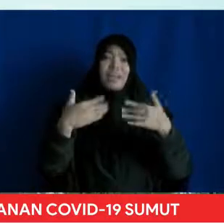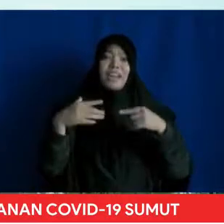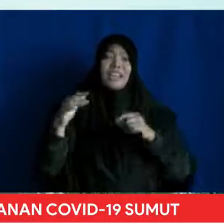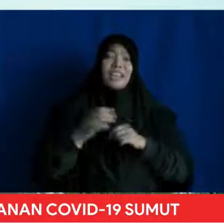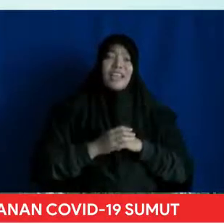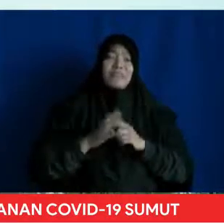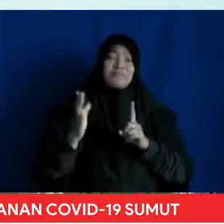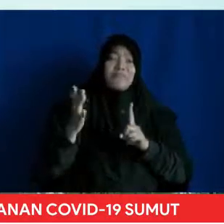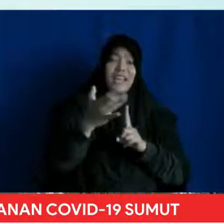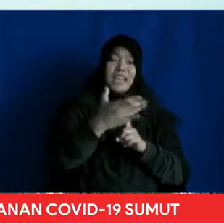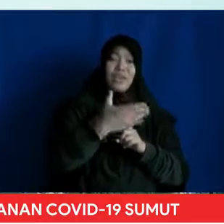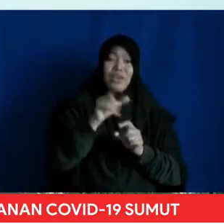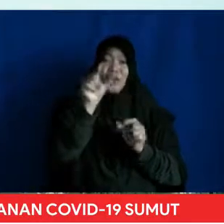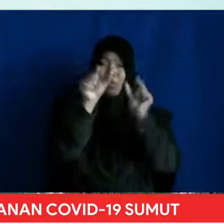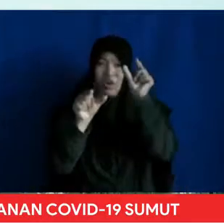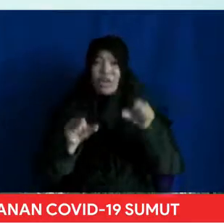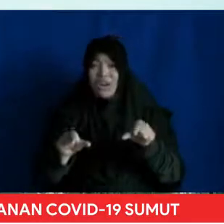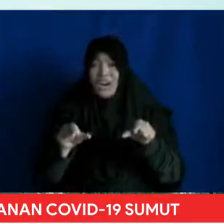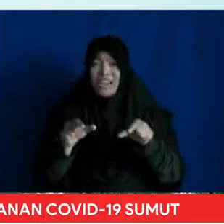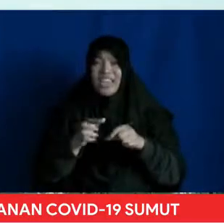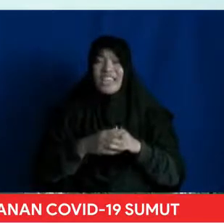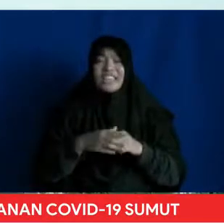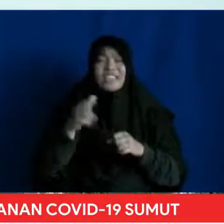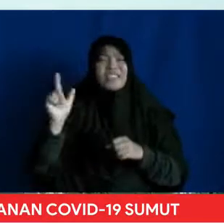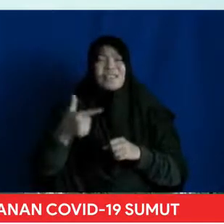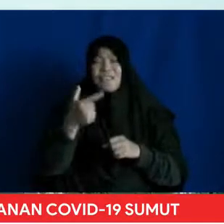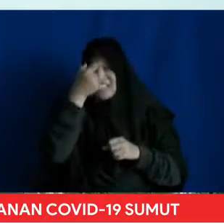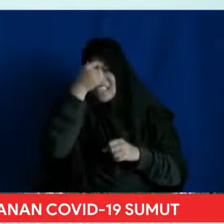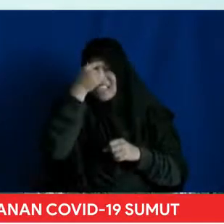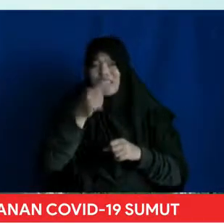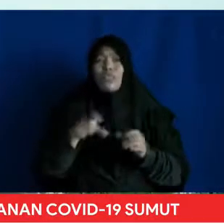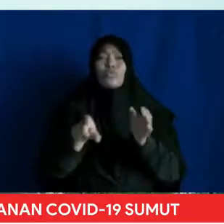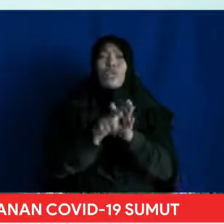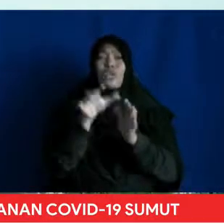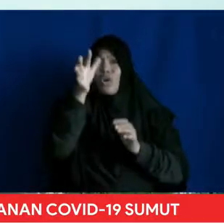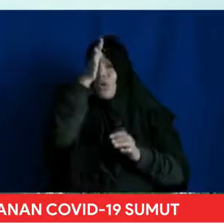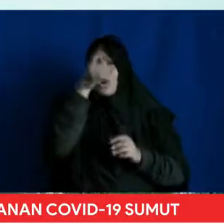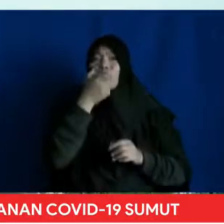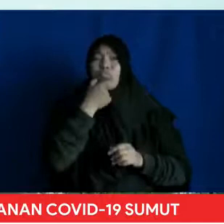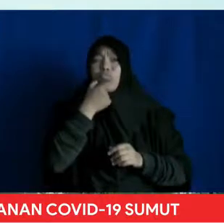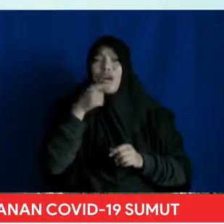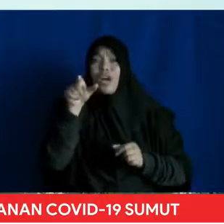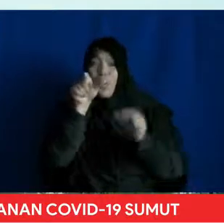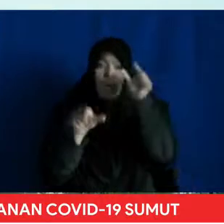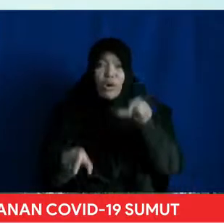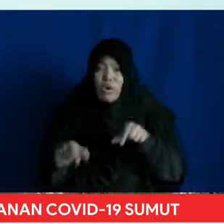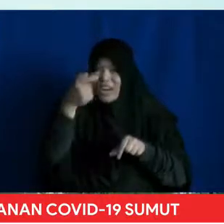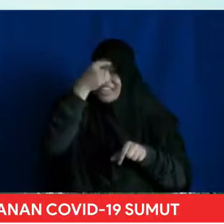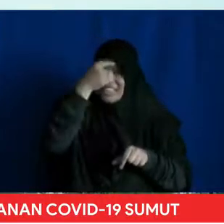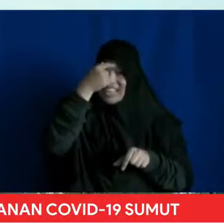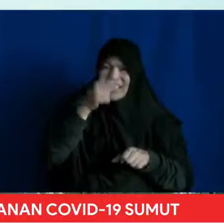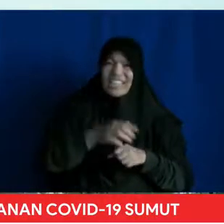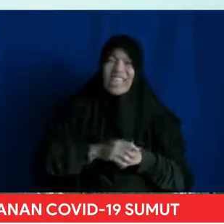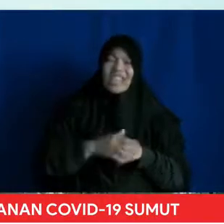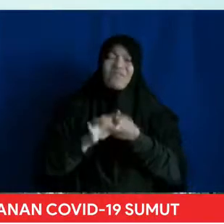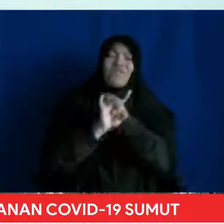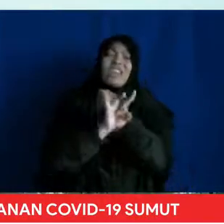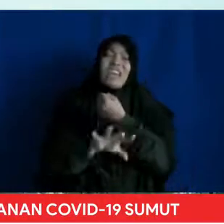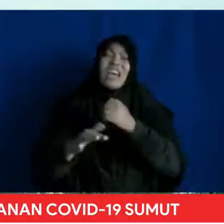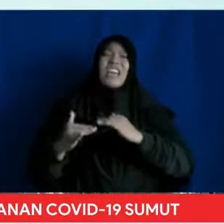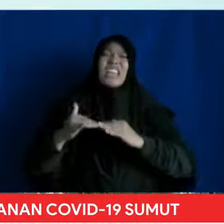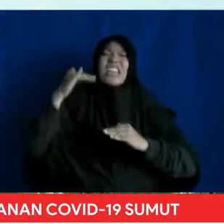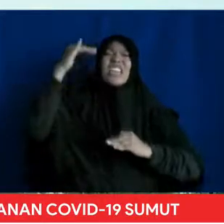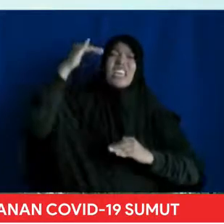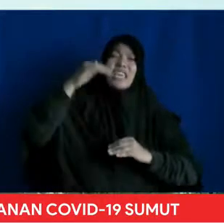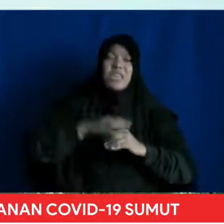kelompok yang rentan Saudara kita yang berusia lanjut Yang berpenyakit kronis Misalnya berdarah tinggi Kencing manis